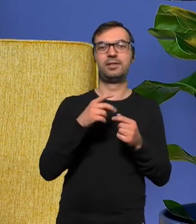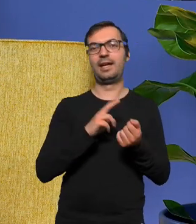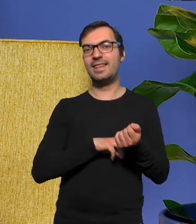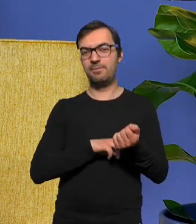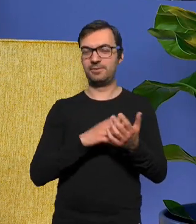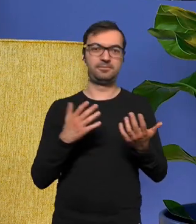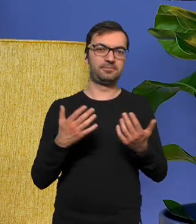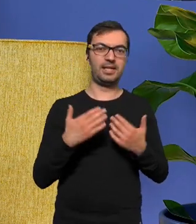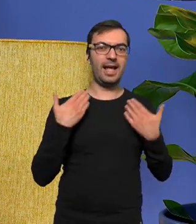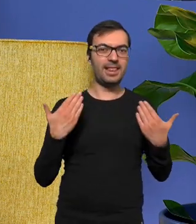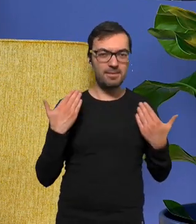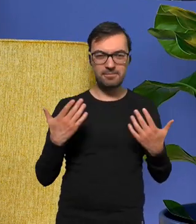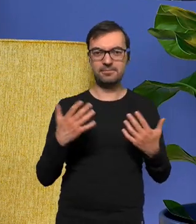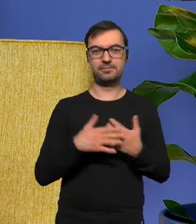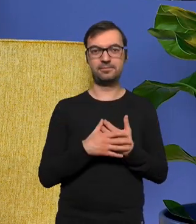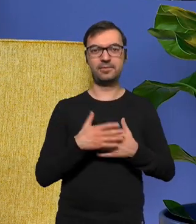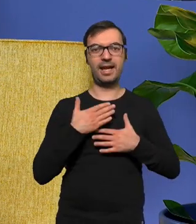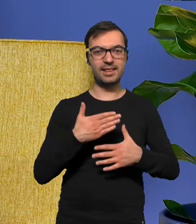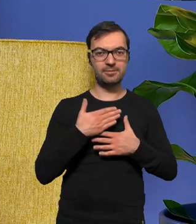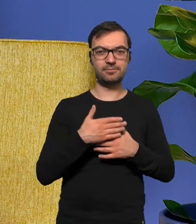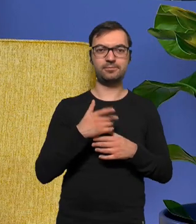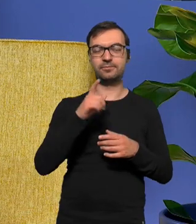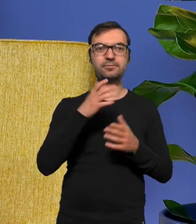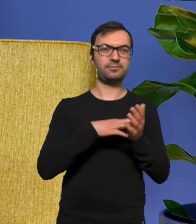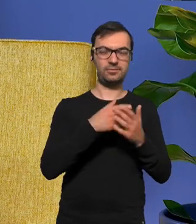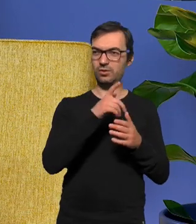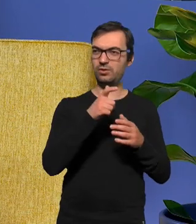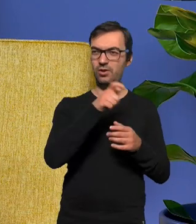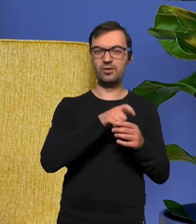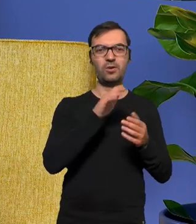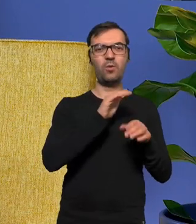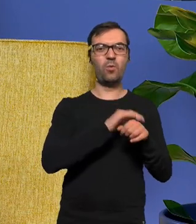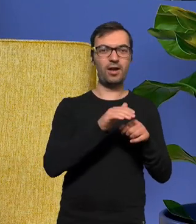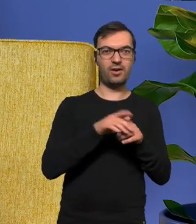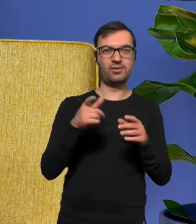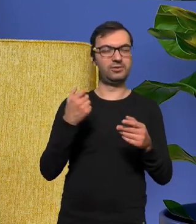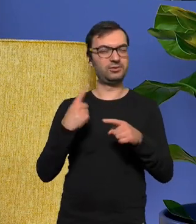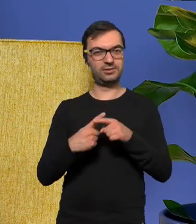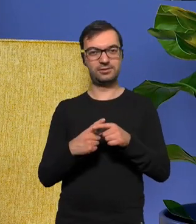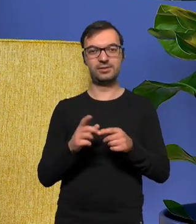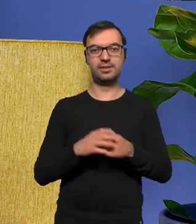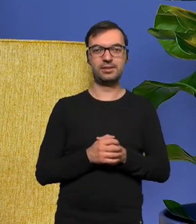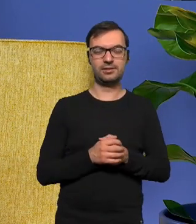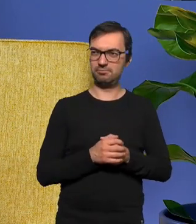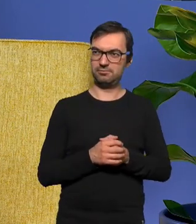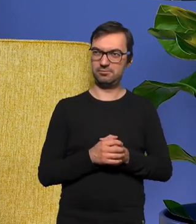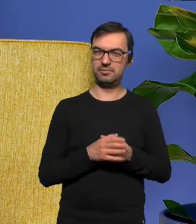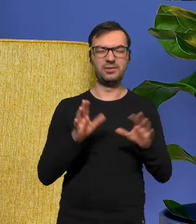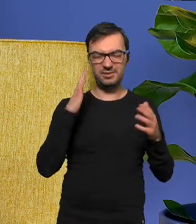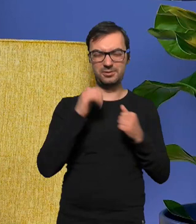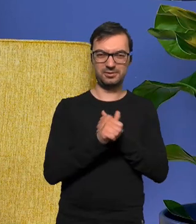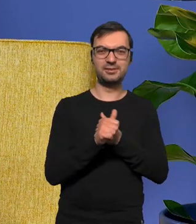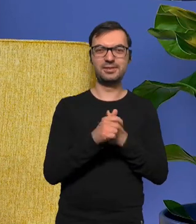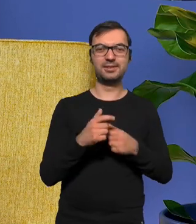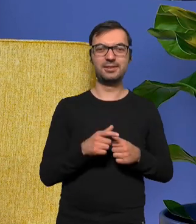rytm on taki szorstki ona łagodna tak to była rytm i melodia szorstki nie jakieś inne